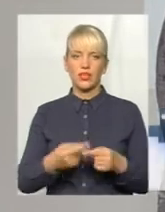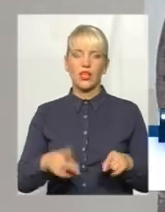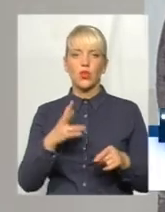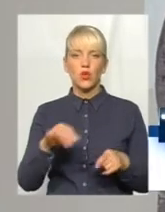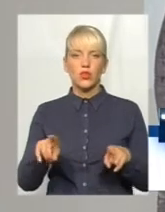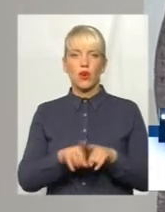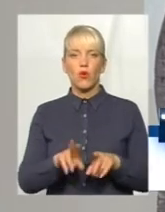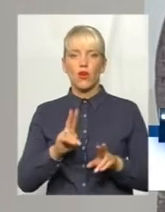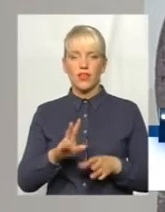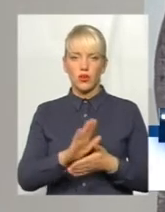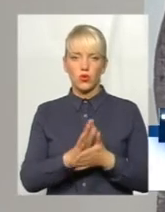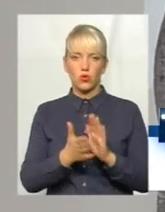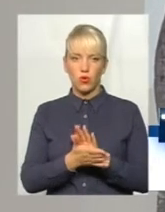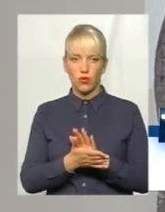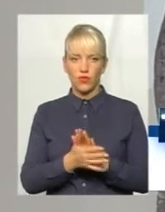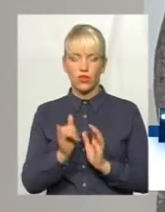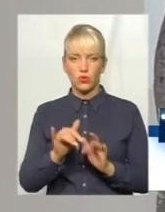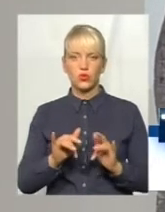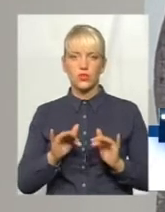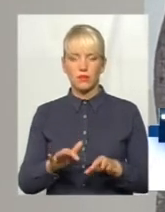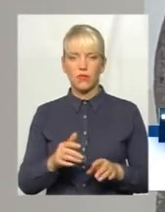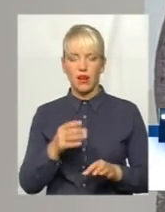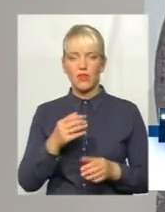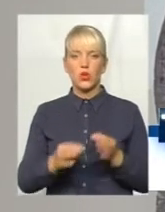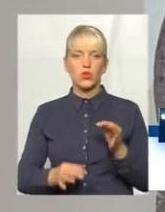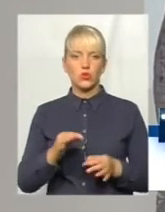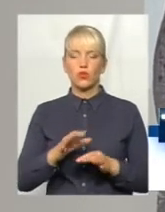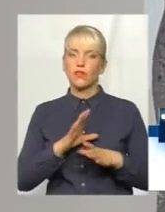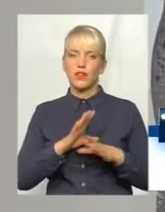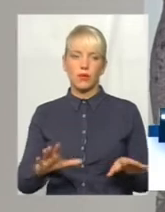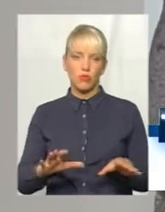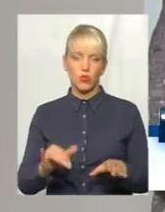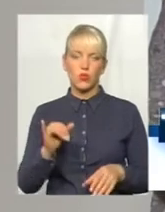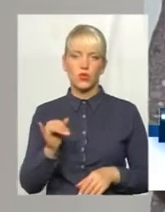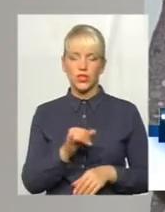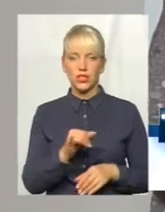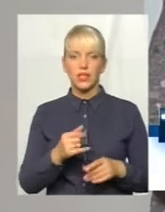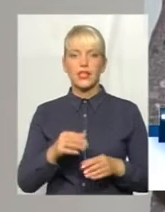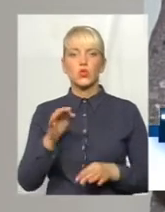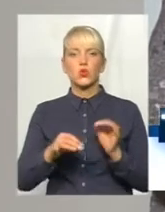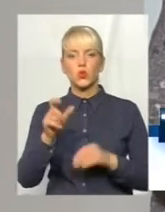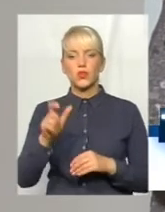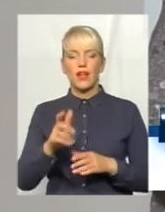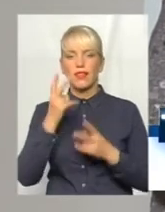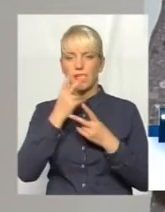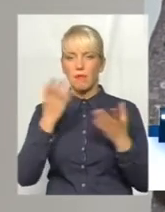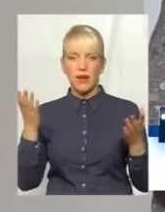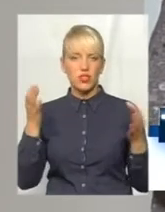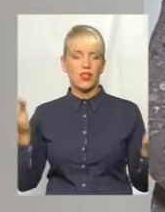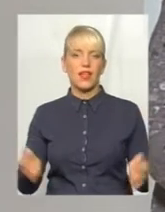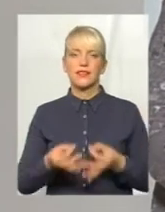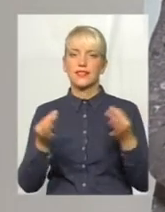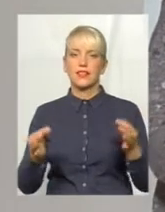як договору в справі в судовій, його не було. І суддя не бачила ніяких